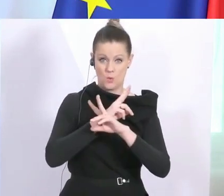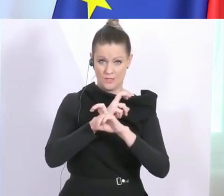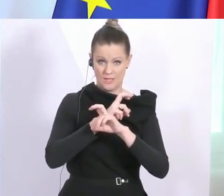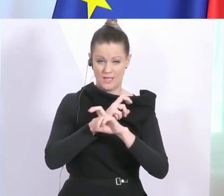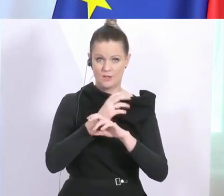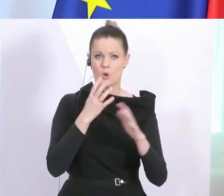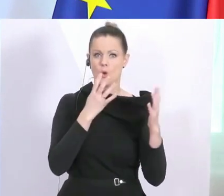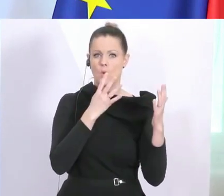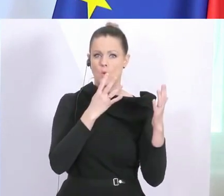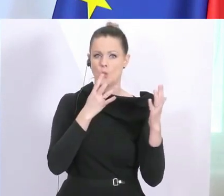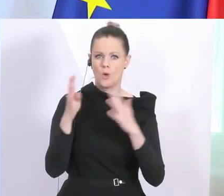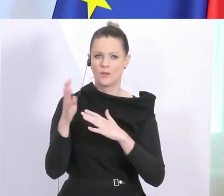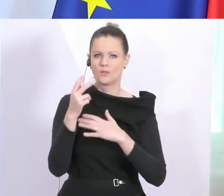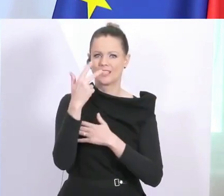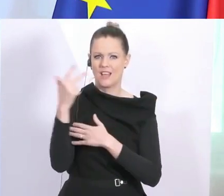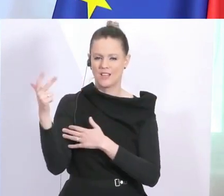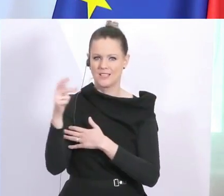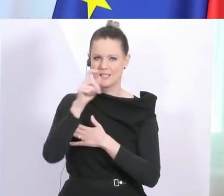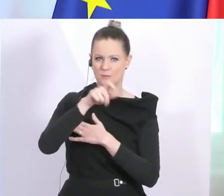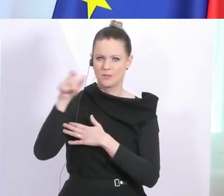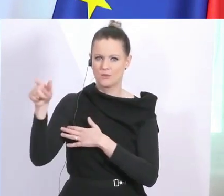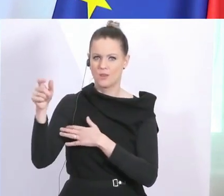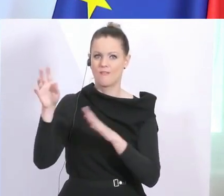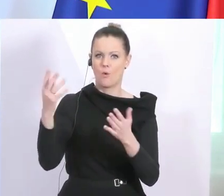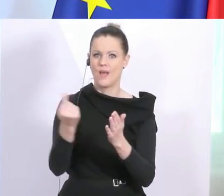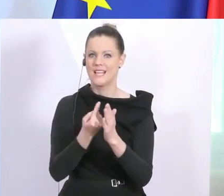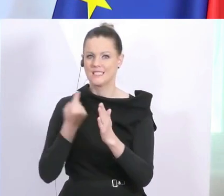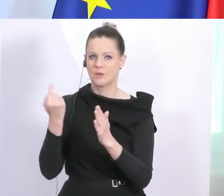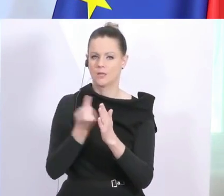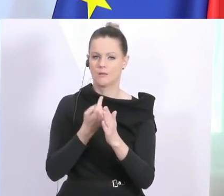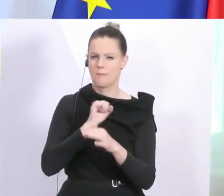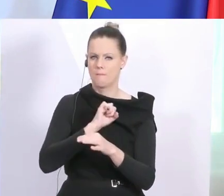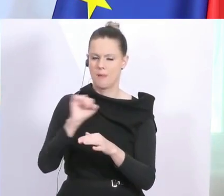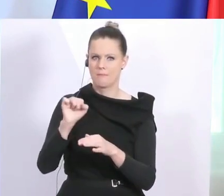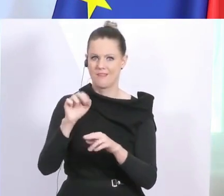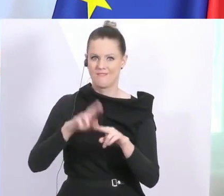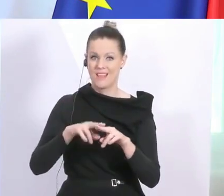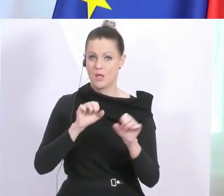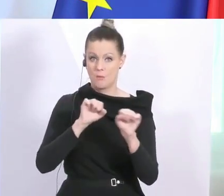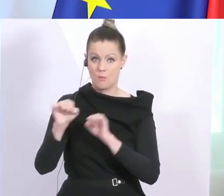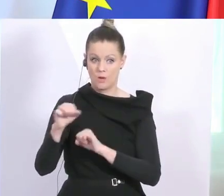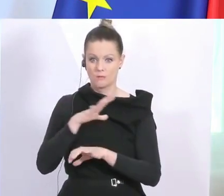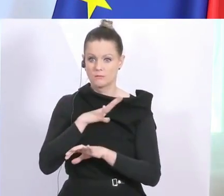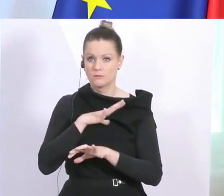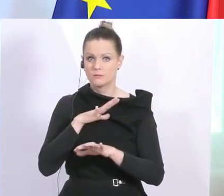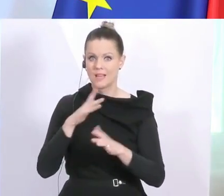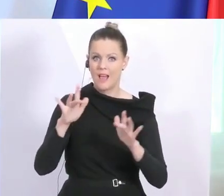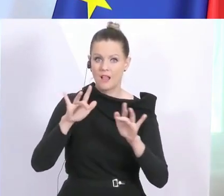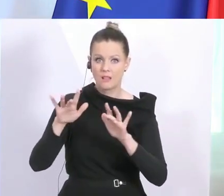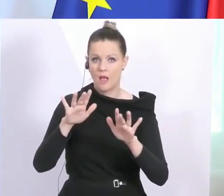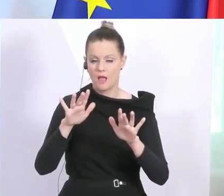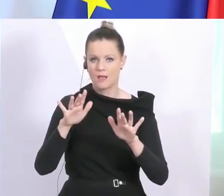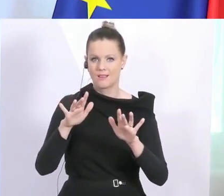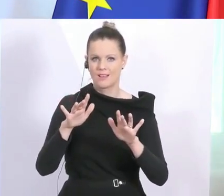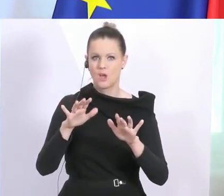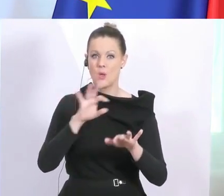933 Polizistinnen und Polizisten in Isolierung. Das heißt, es wird sehr rasch darauf geachtet, sollte es irgendwo einen Gefährdungsbereich geben, dass